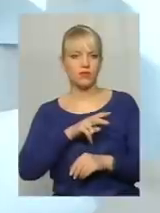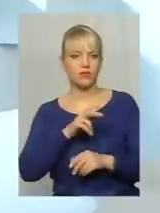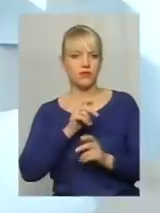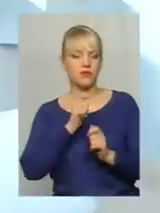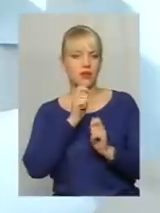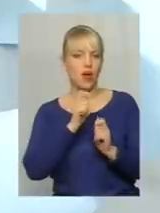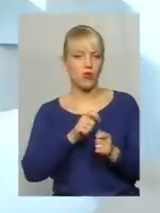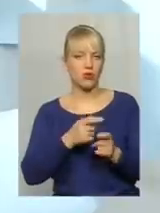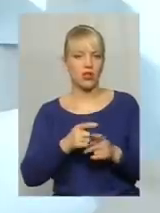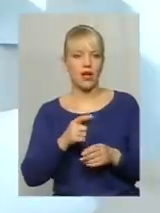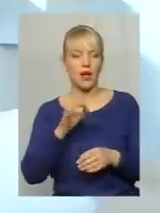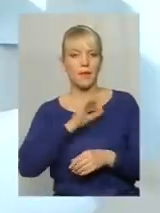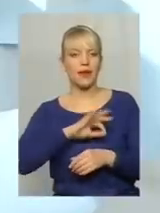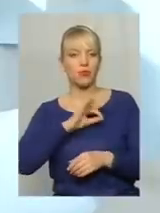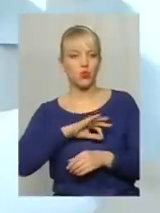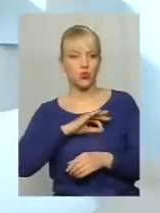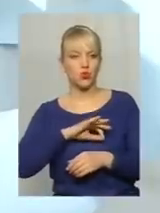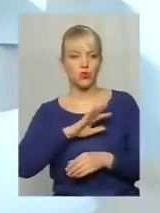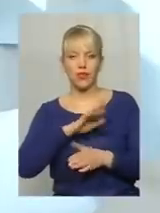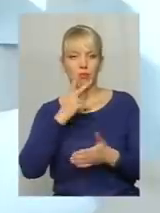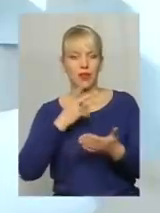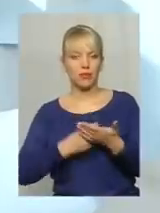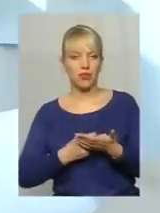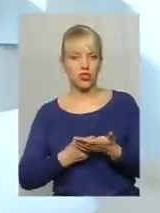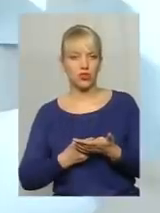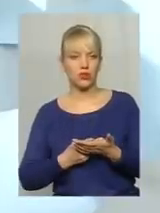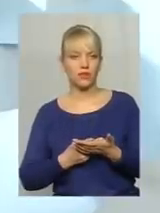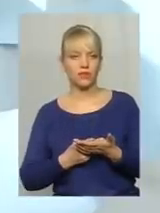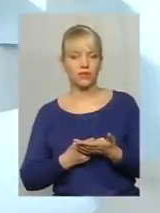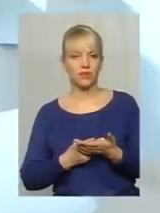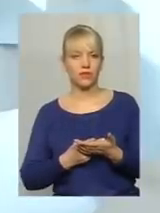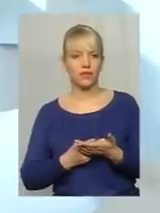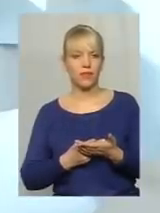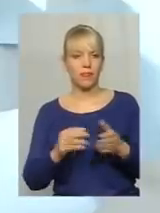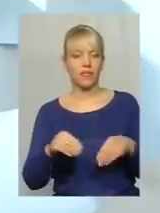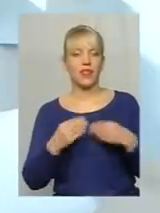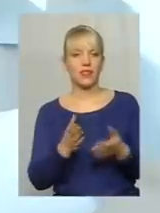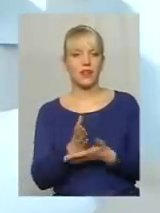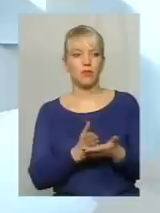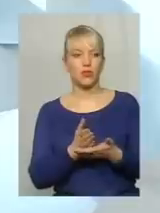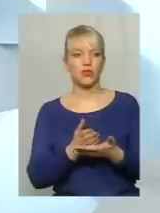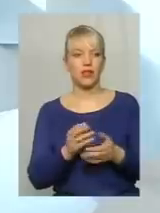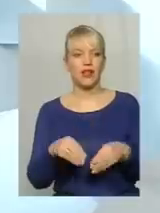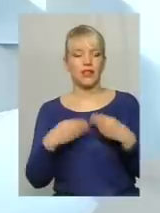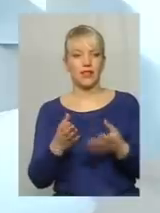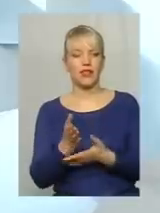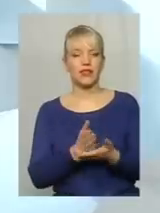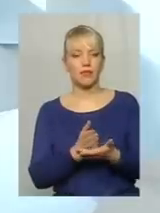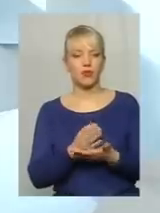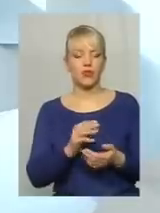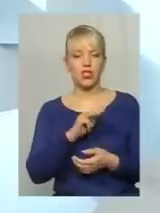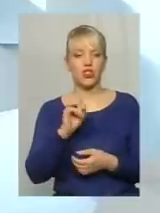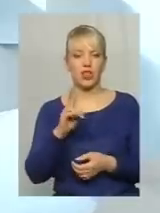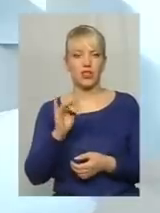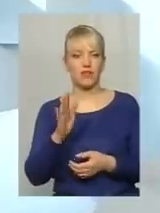як такого прибутку не передбачено в наданні послуги. Надається послуга, наразі в жеків